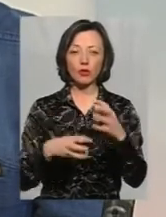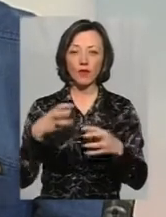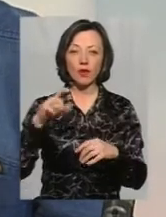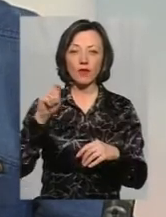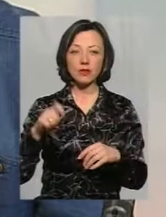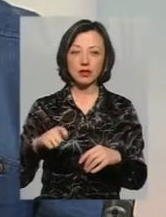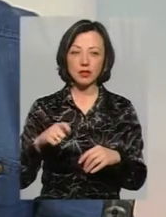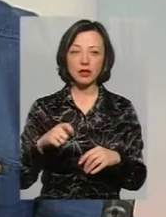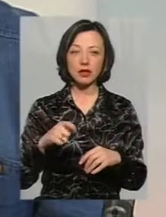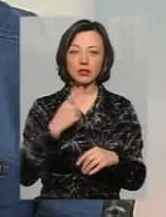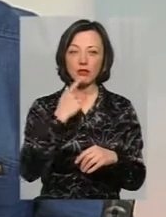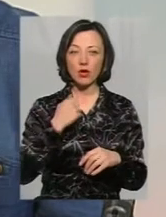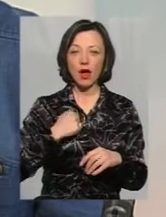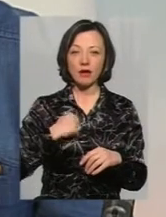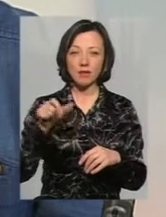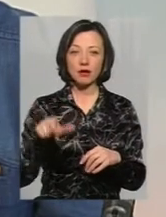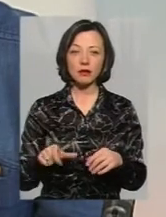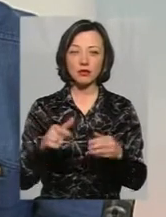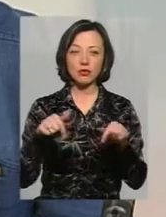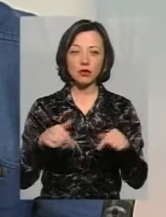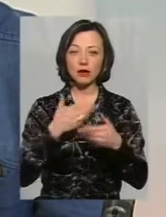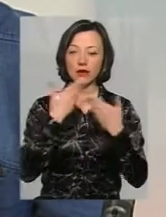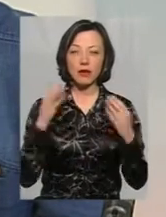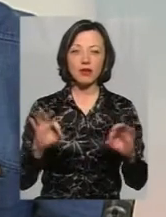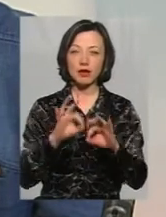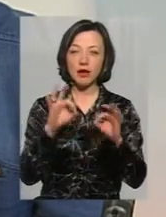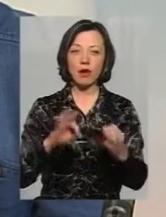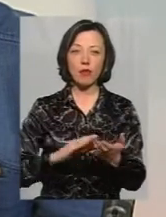червоно-армієць, що, правда, тут немає ніякої політики,